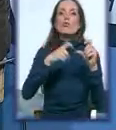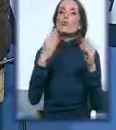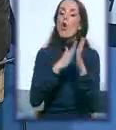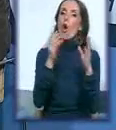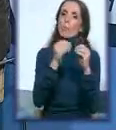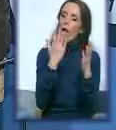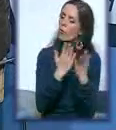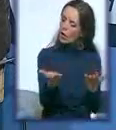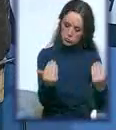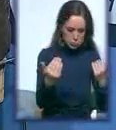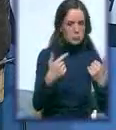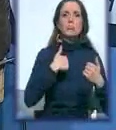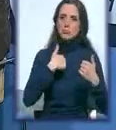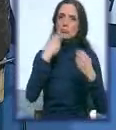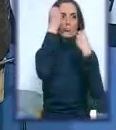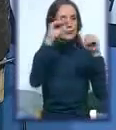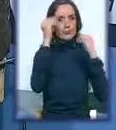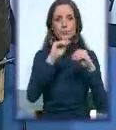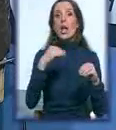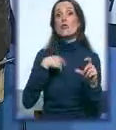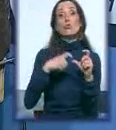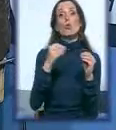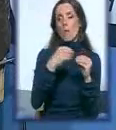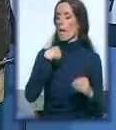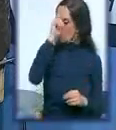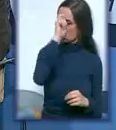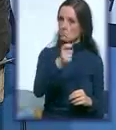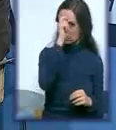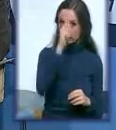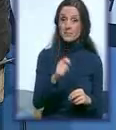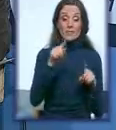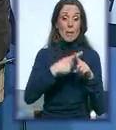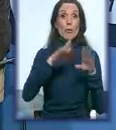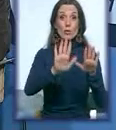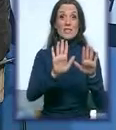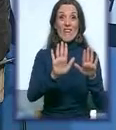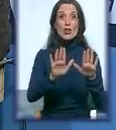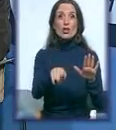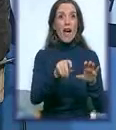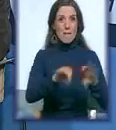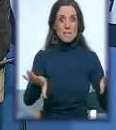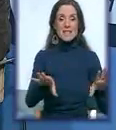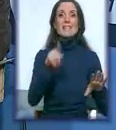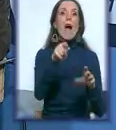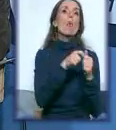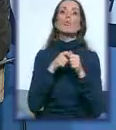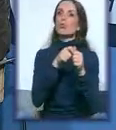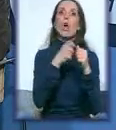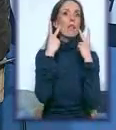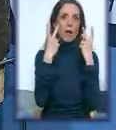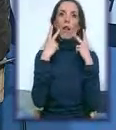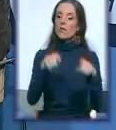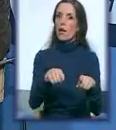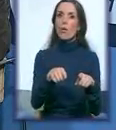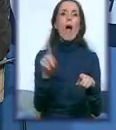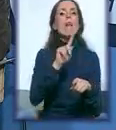brzo, ekspeditivno, baš samo reči hvale. Pogotovo vaša emisija je gledana među udruženjima, građana i samo udruženjima koje se